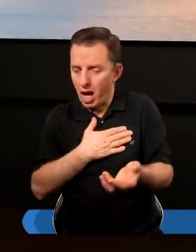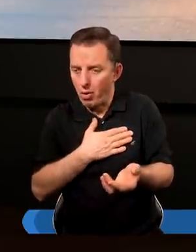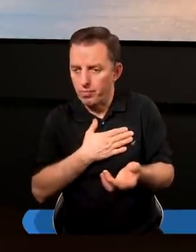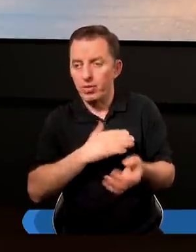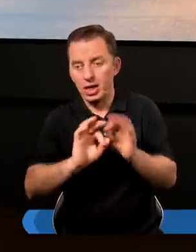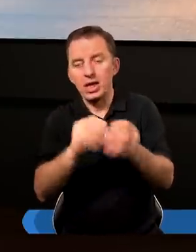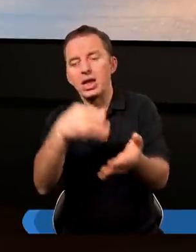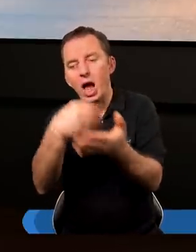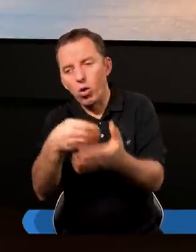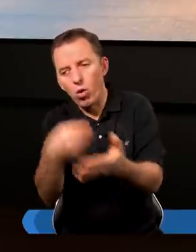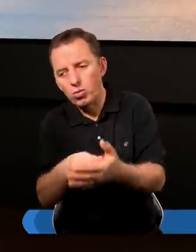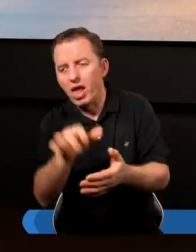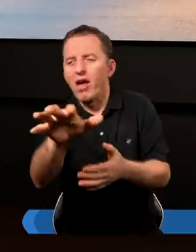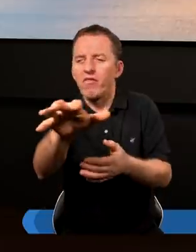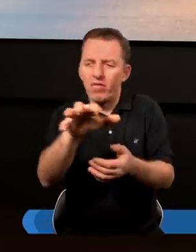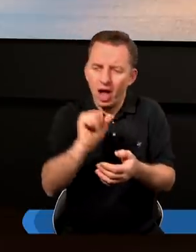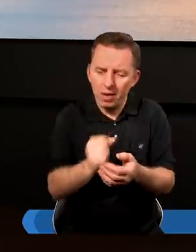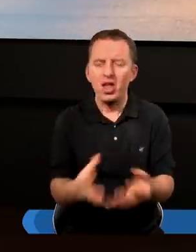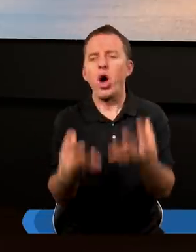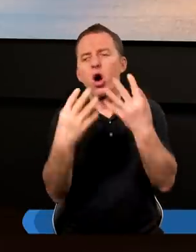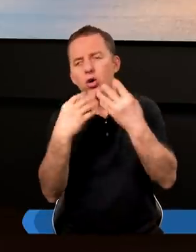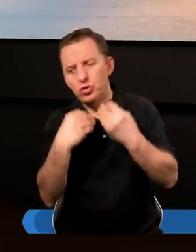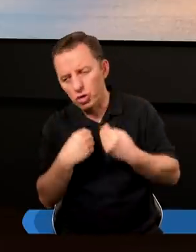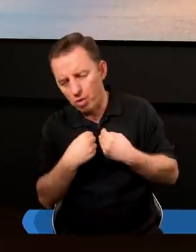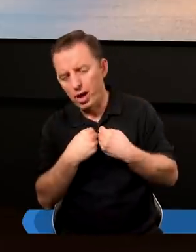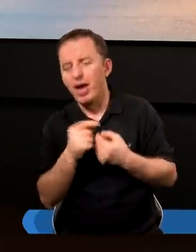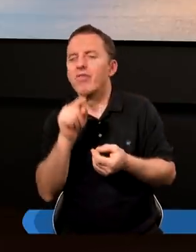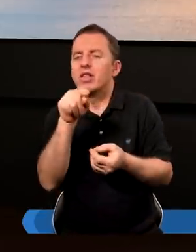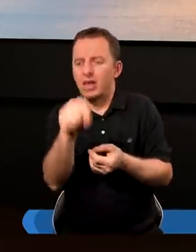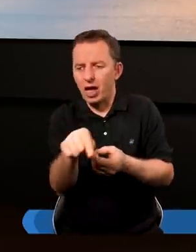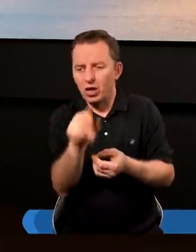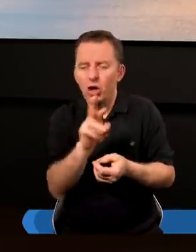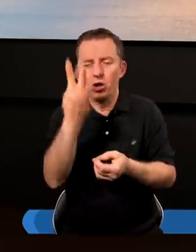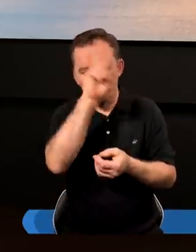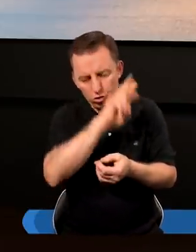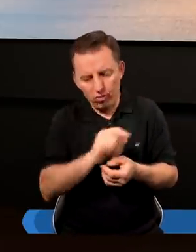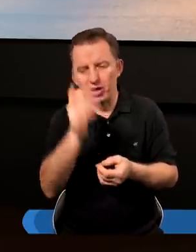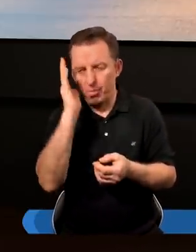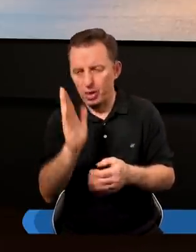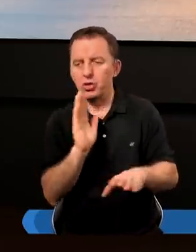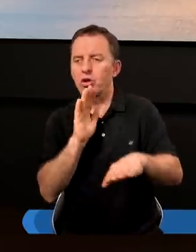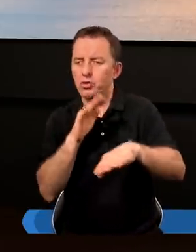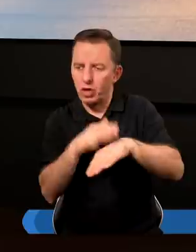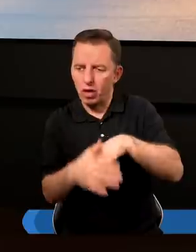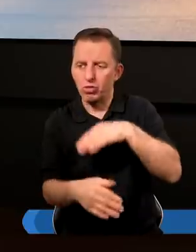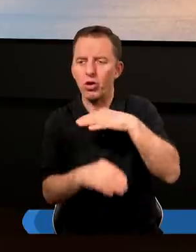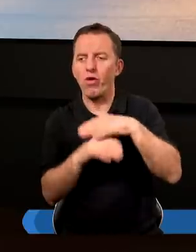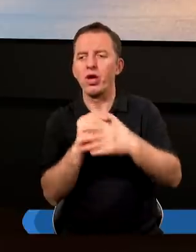zakupi, gdy weźmie, gdy otrzyma, wtedy rzeczywiście będzie szczęśliwy.